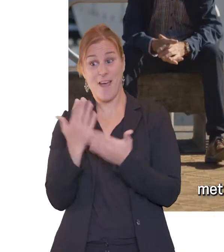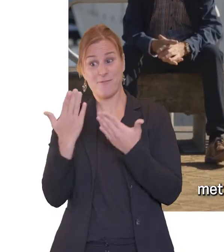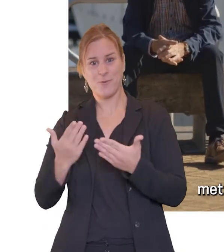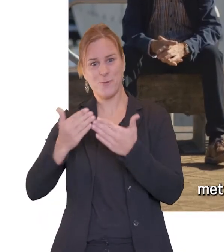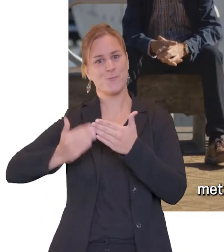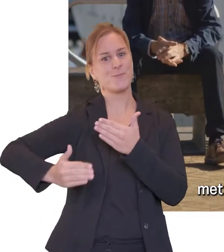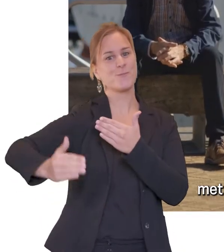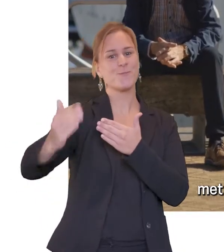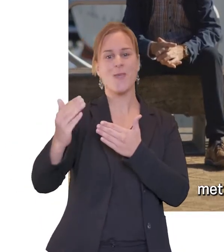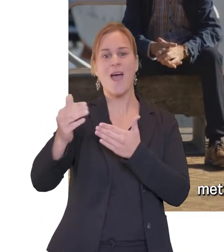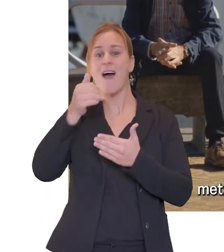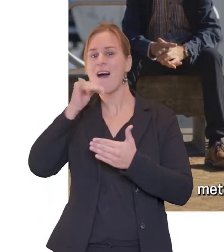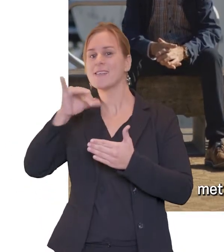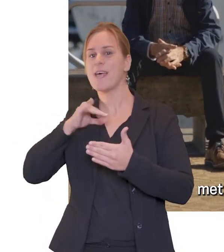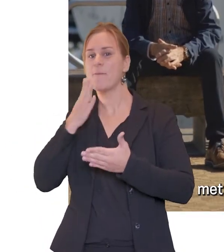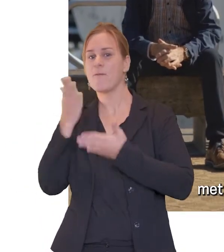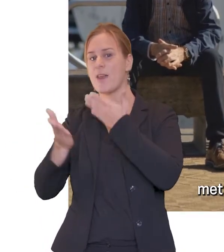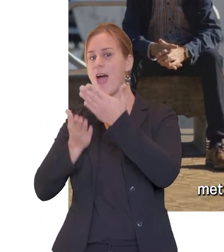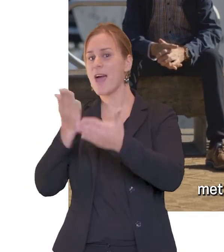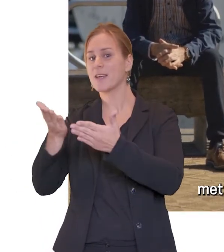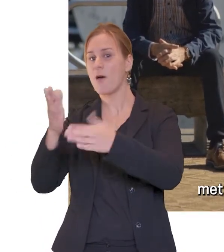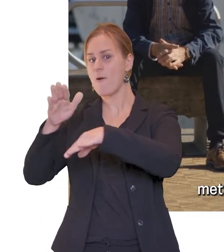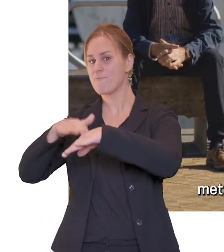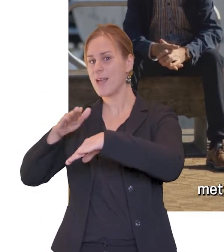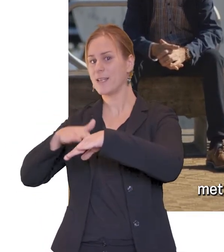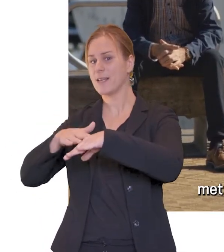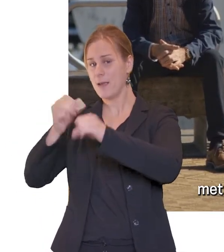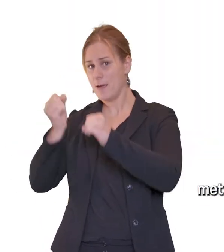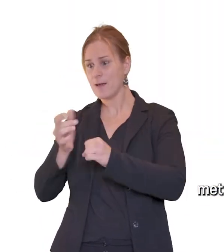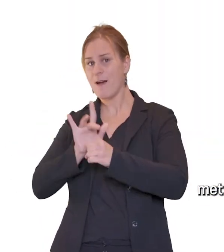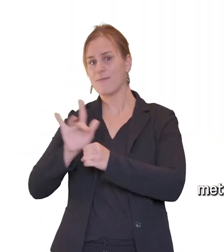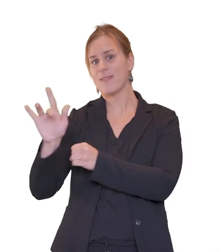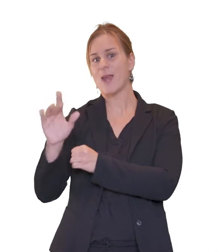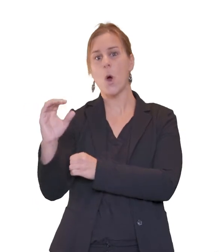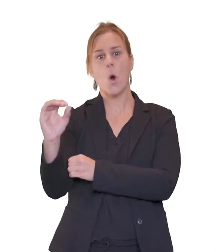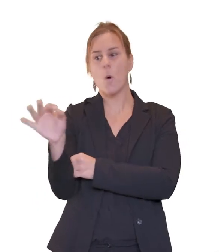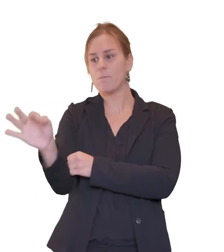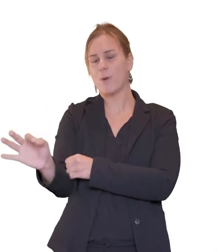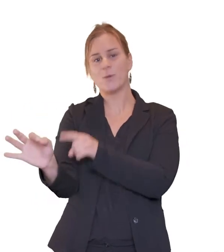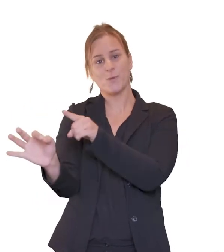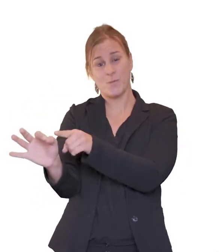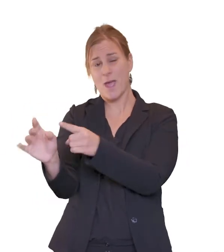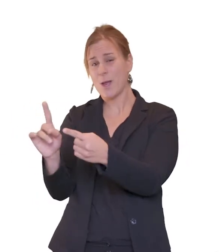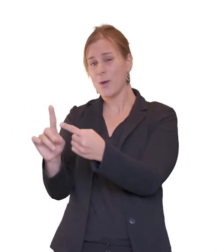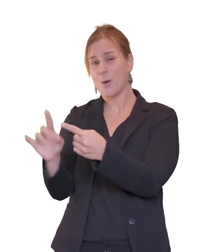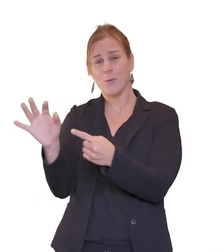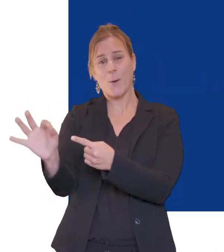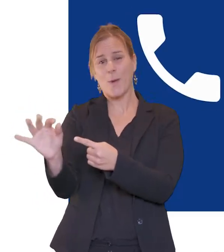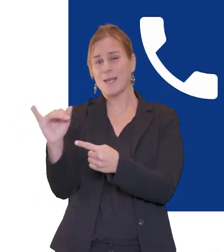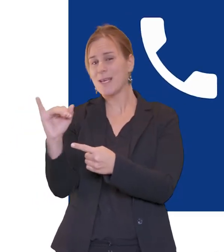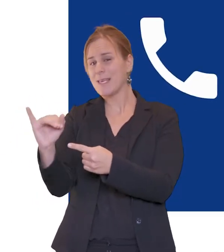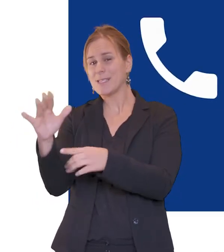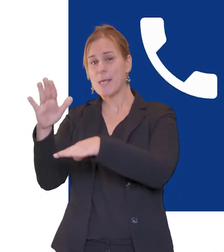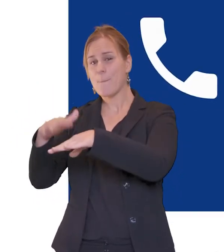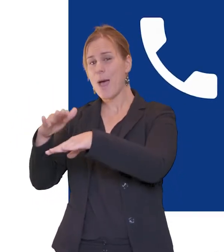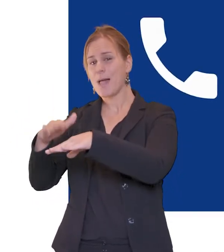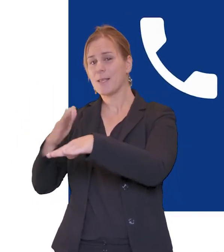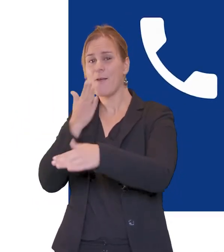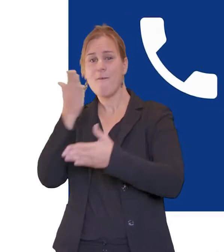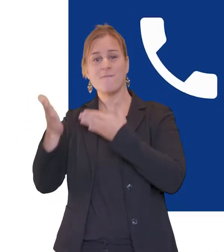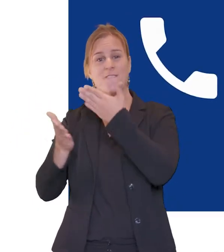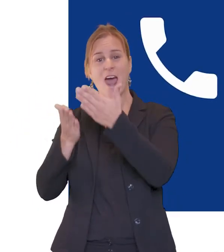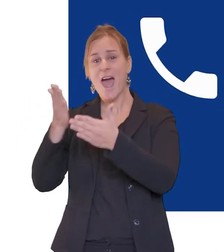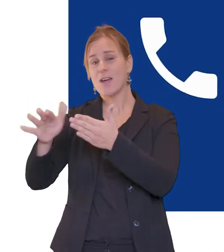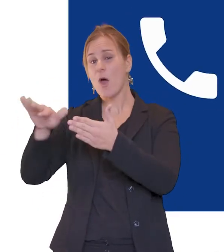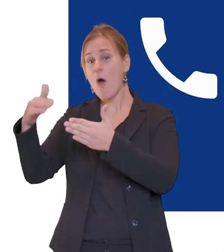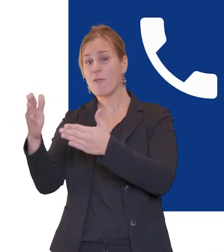kunnen vanaf nu met hun vragen en meldingen terecht bij Opunt, het contactpunt om iets te melden, te vragen